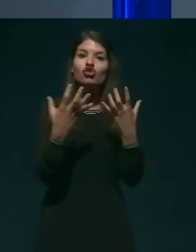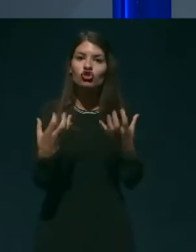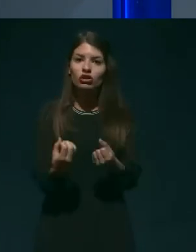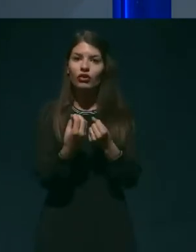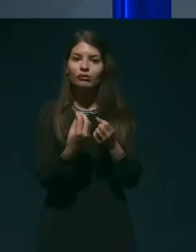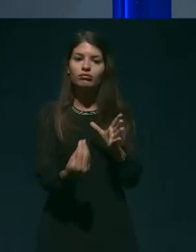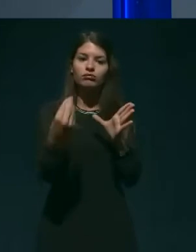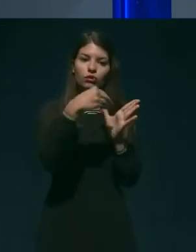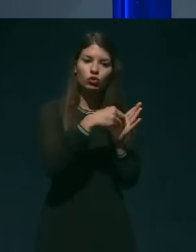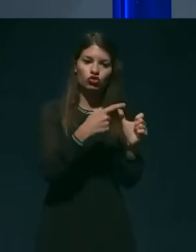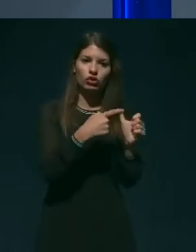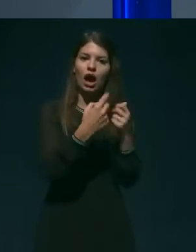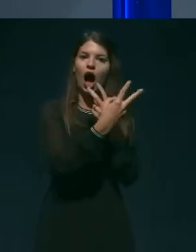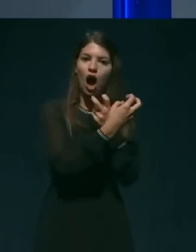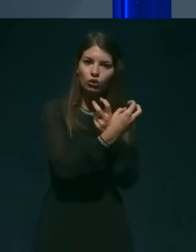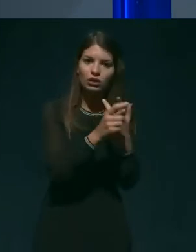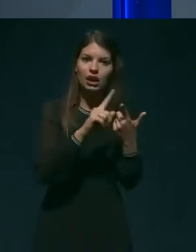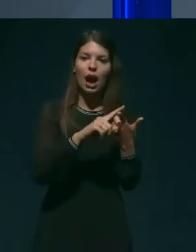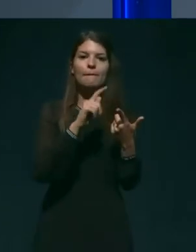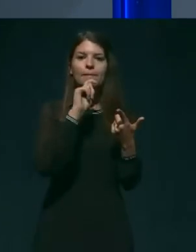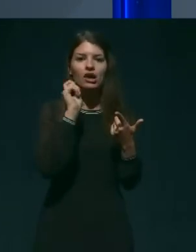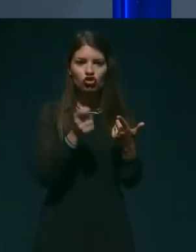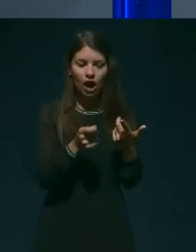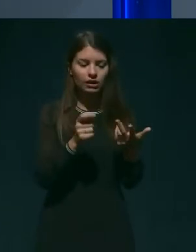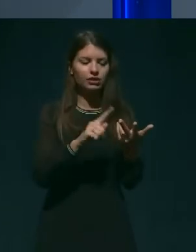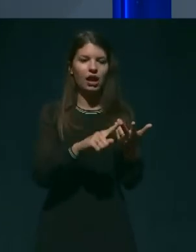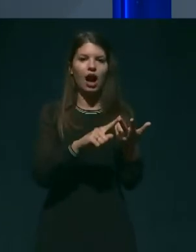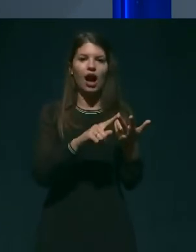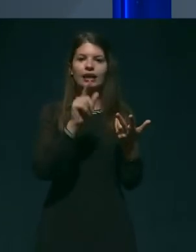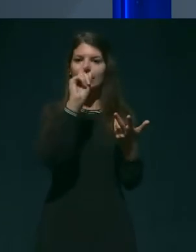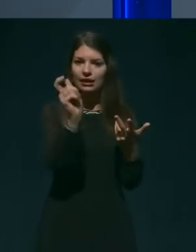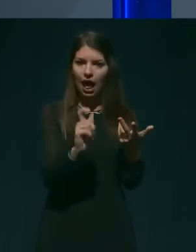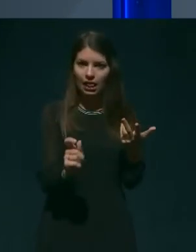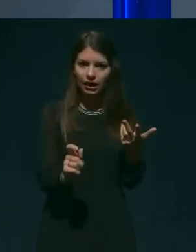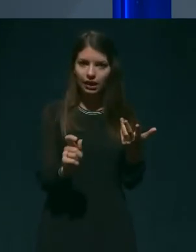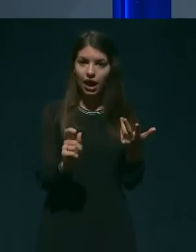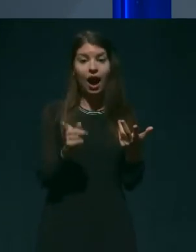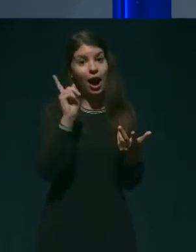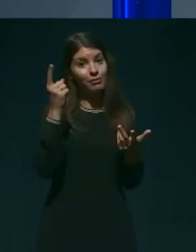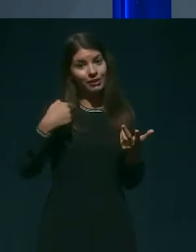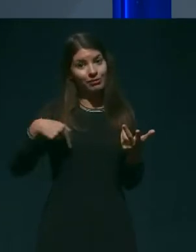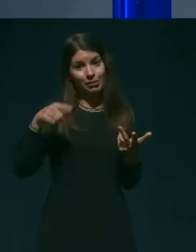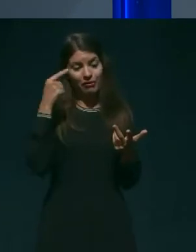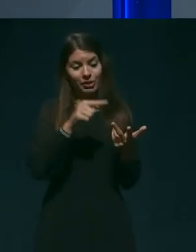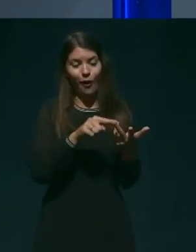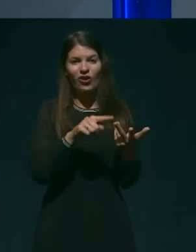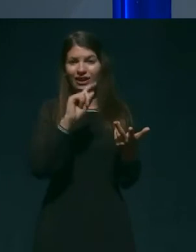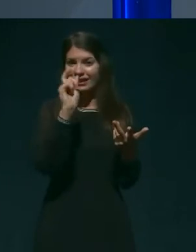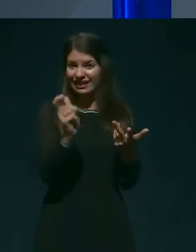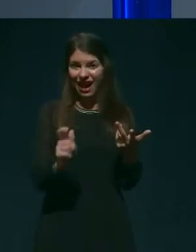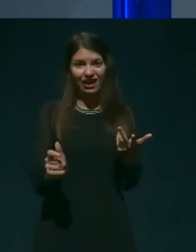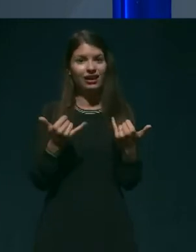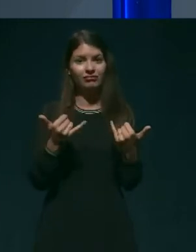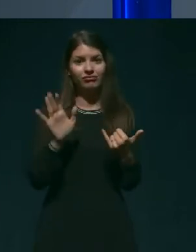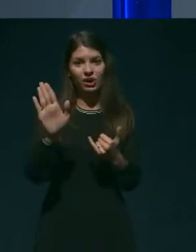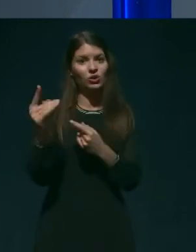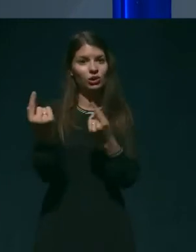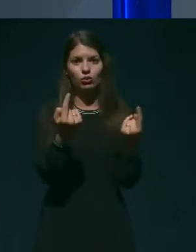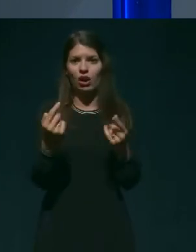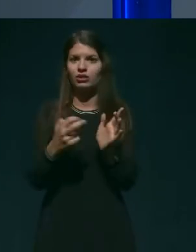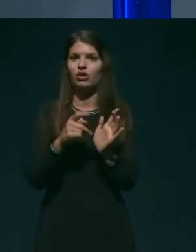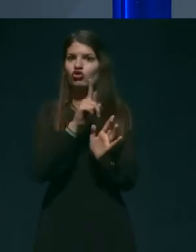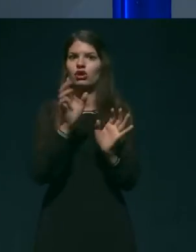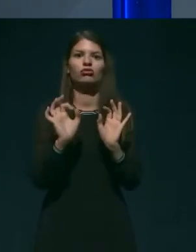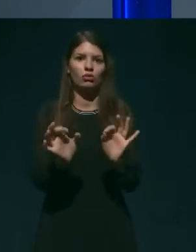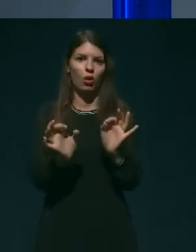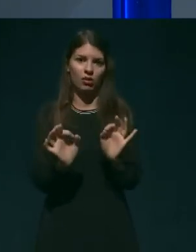Avstrijo in seveda z Mačarsko, kakor tudi z Italijo. Vsi pa vemo, da v Italiji seveda trenutno še ni tašna epidemiološka slika, da bi se